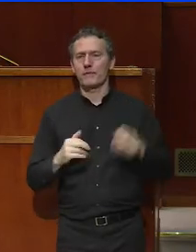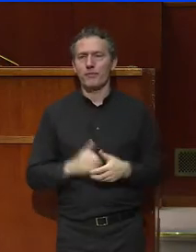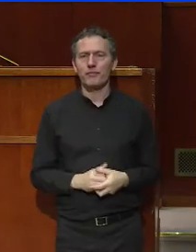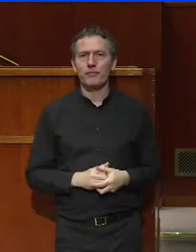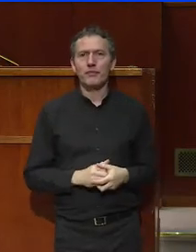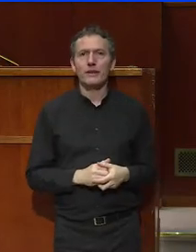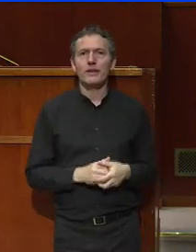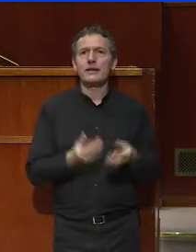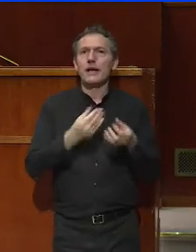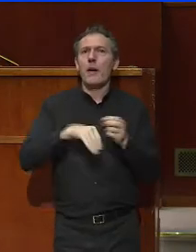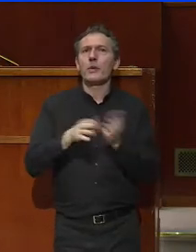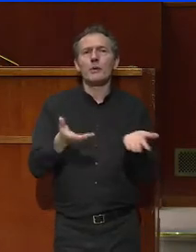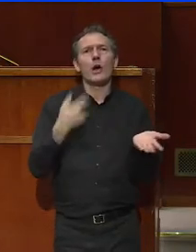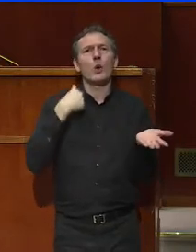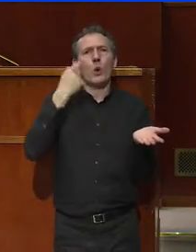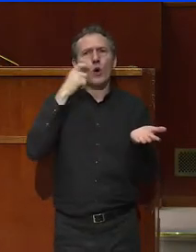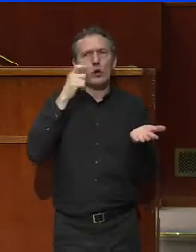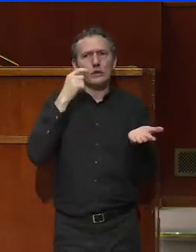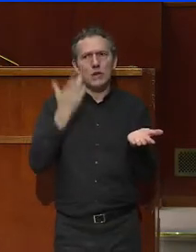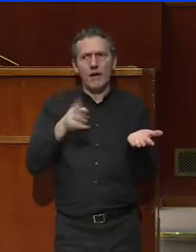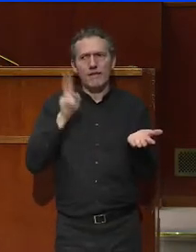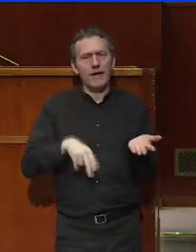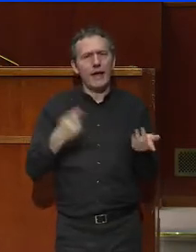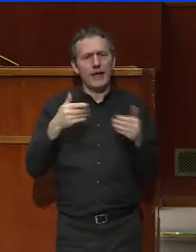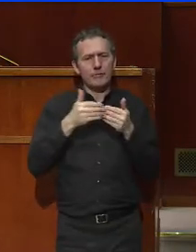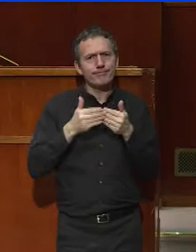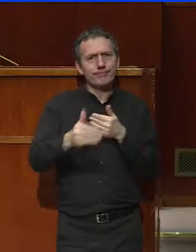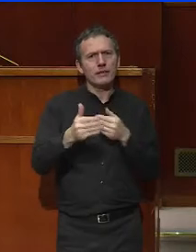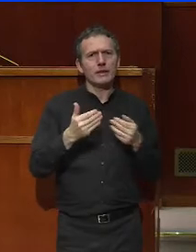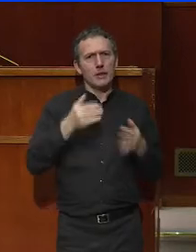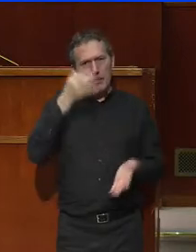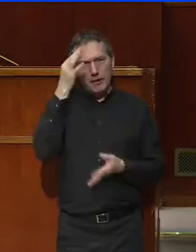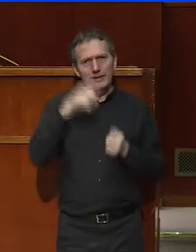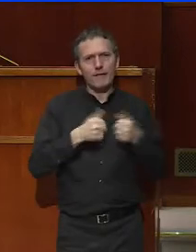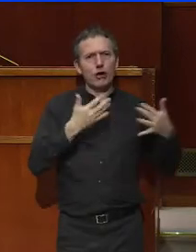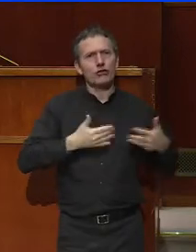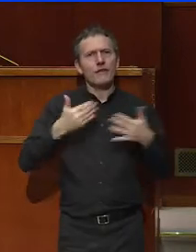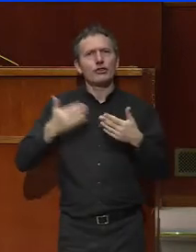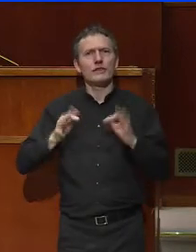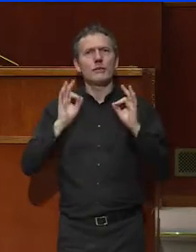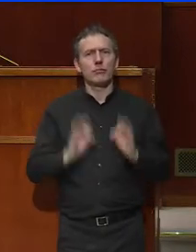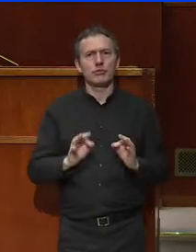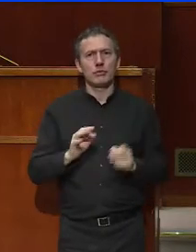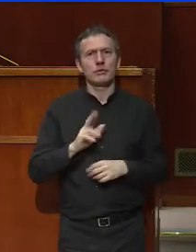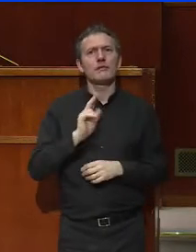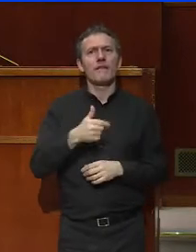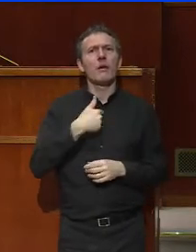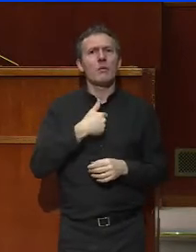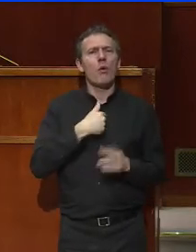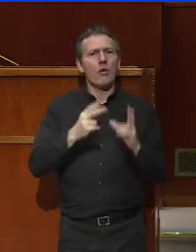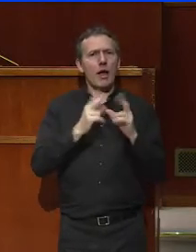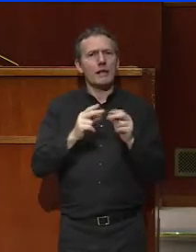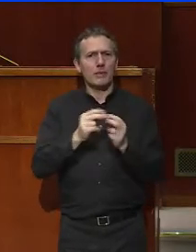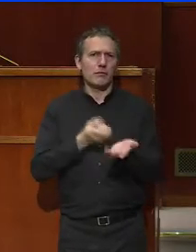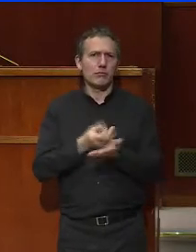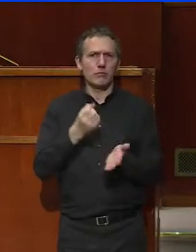En plus de ce constat, j'ai présenté une feuille de route précise et chiffrée. Je ne vais évidemment pas la décliner devant vous ce matin, mais je me